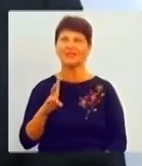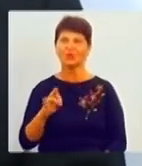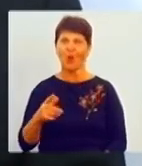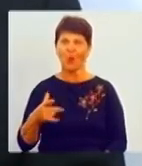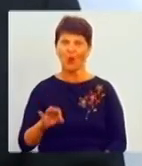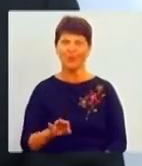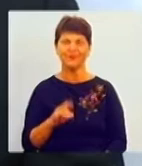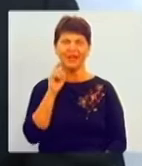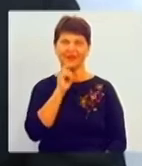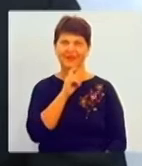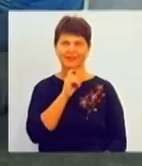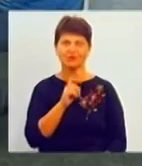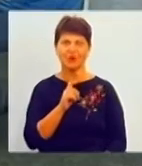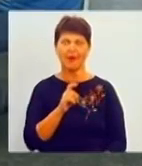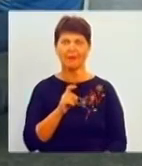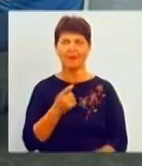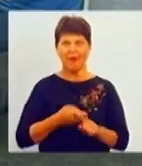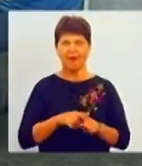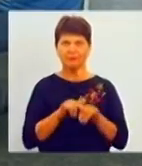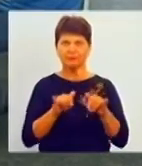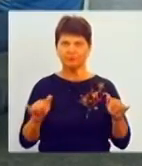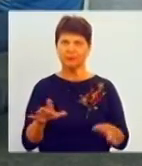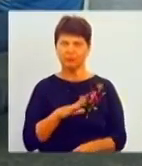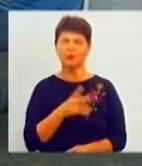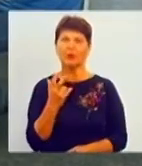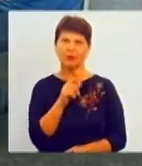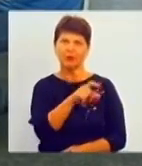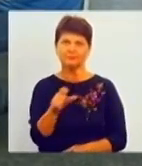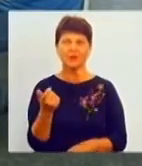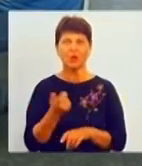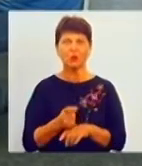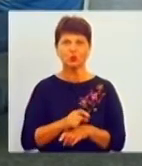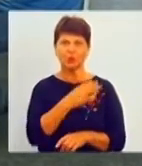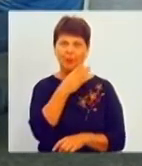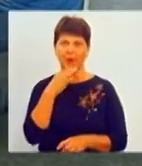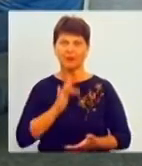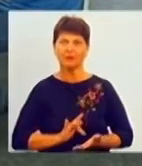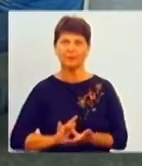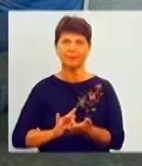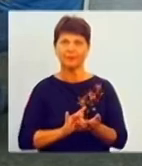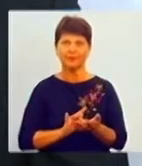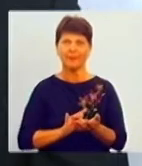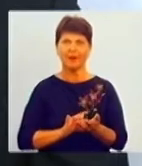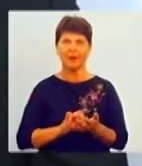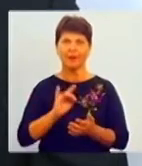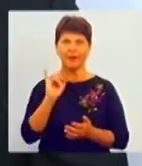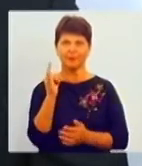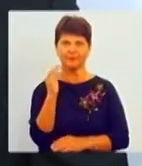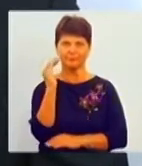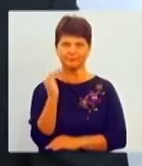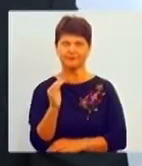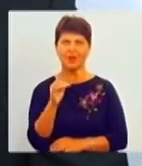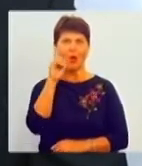віничани постійно. Тобто географія розширювалася, так? Дуже багато подорожуючих з малими дітьми. Це надзвичайно